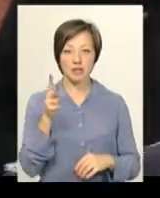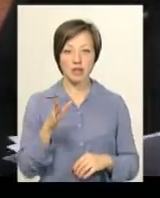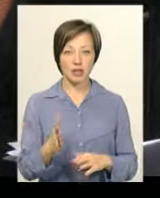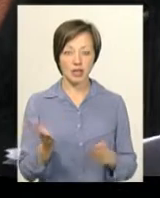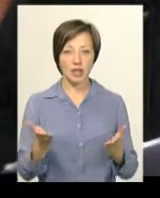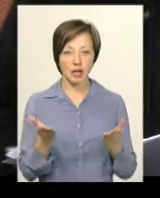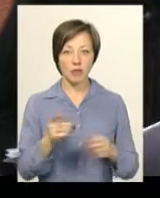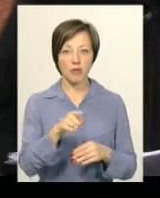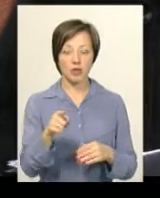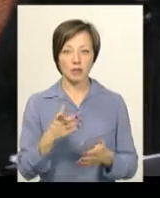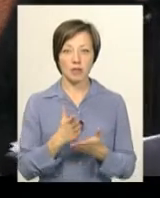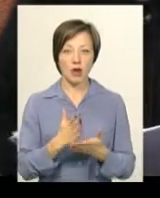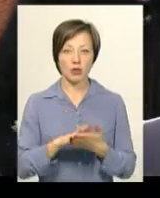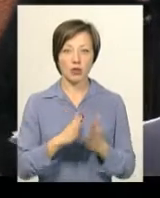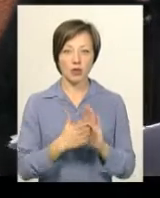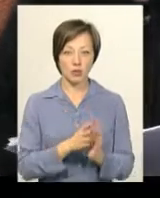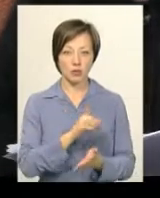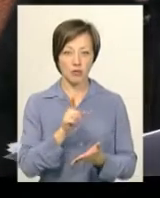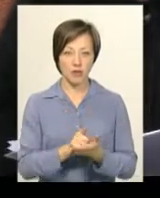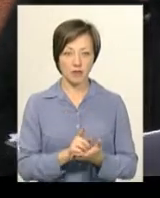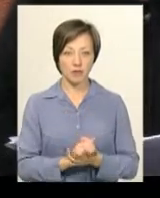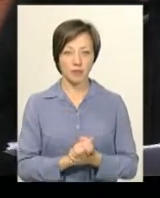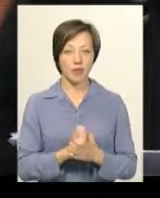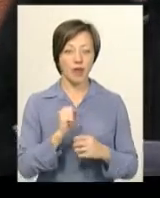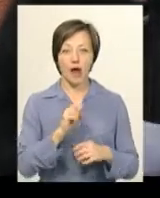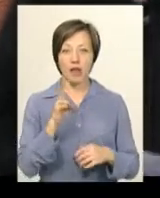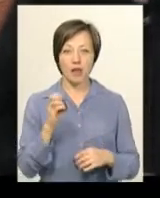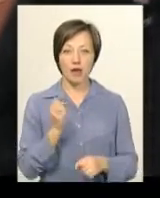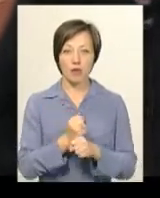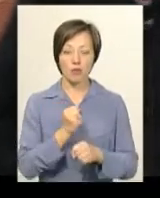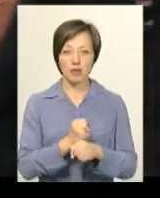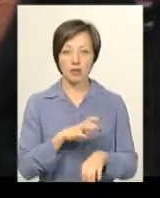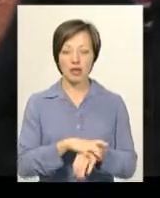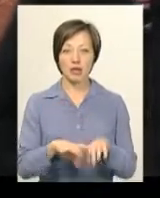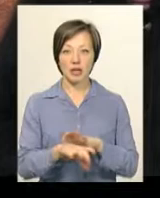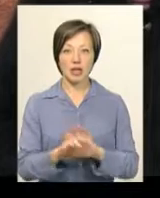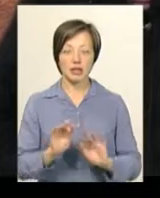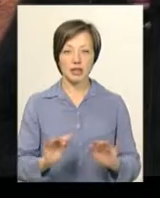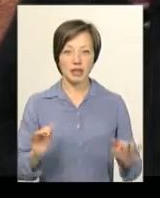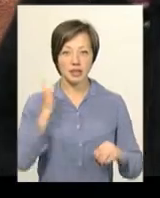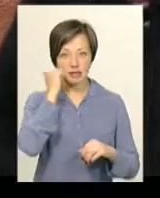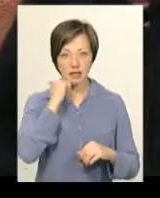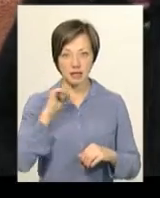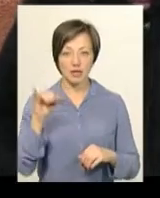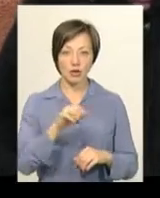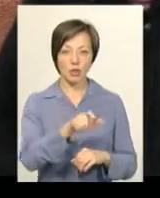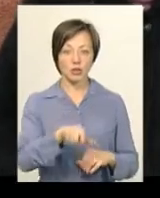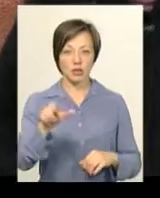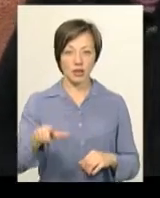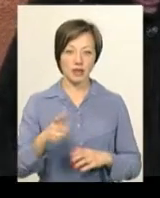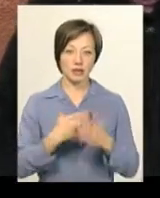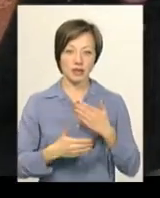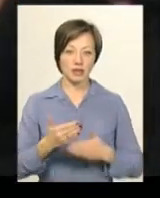якими вони мають договорні зобов'язання, а не робити заложниками дітей, старих людей та